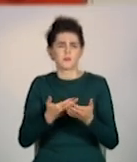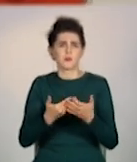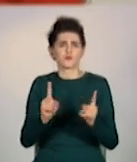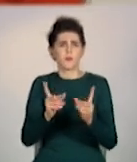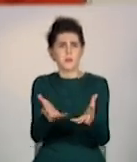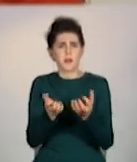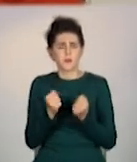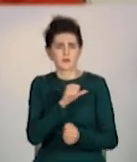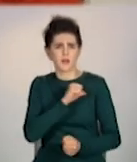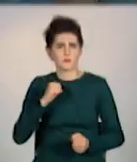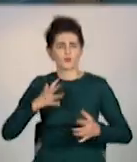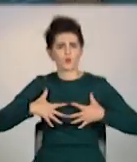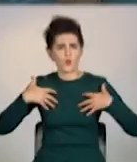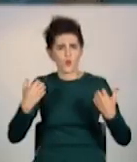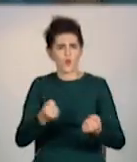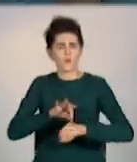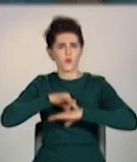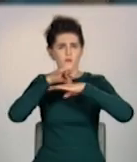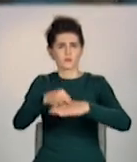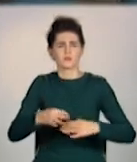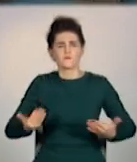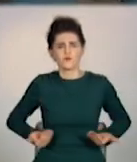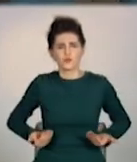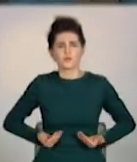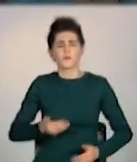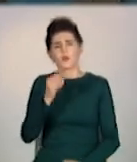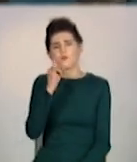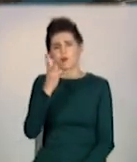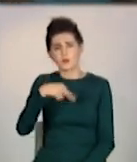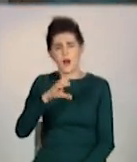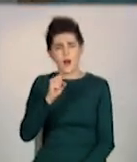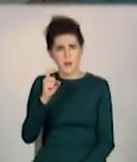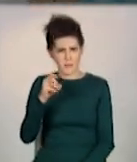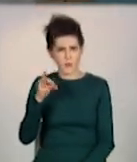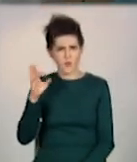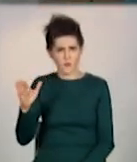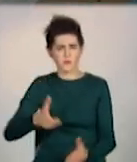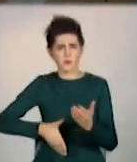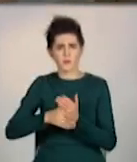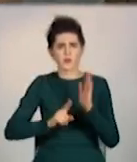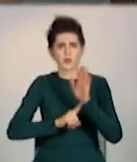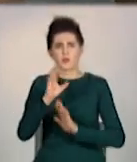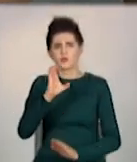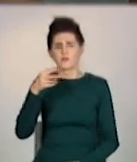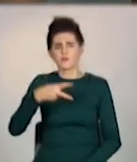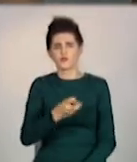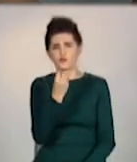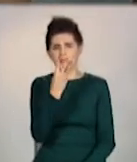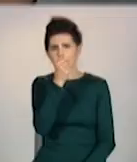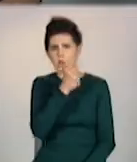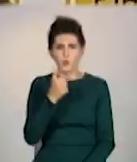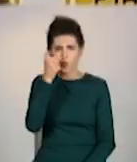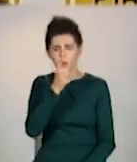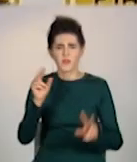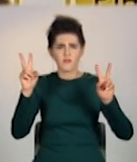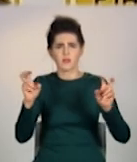здоровий образ життя. Фонд Ріната Ахметова допомагає дітям із вадами серця з 2013 року. В